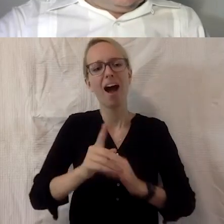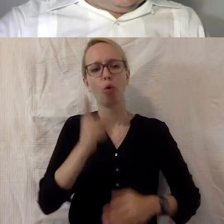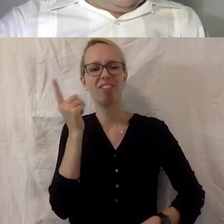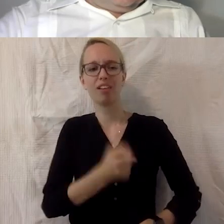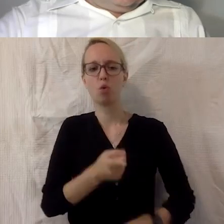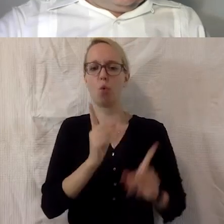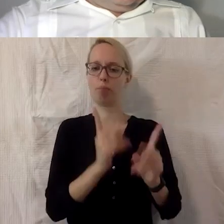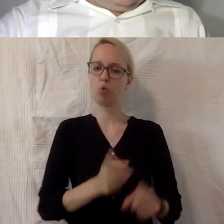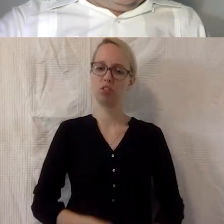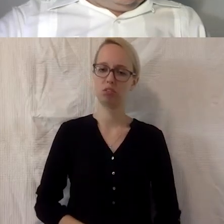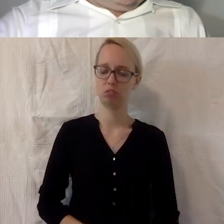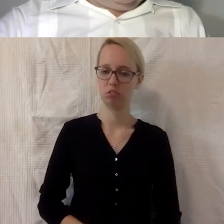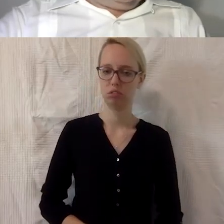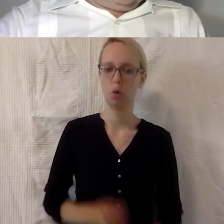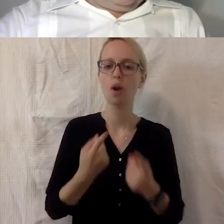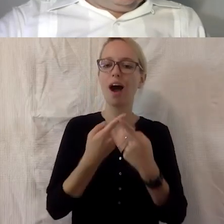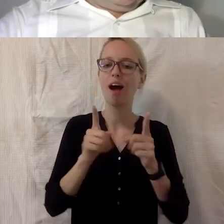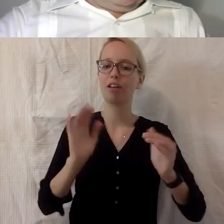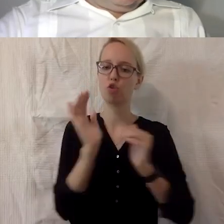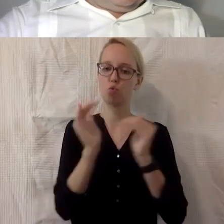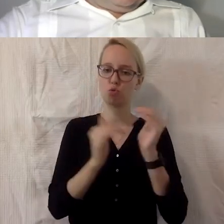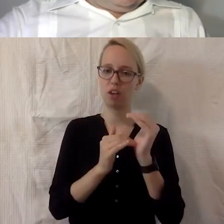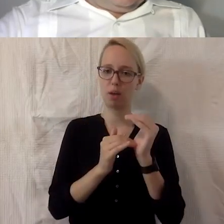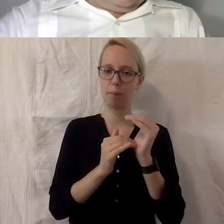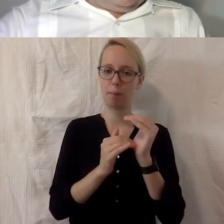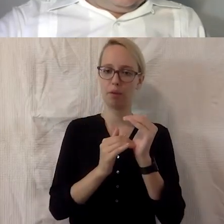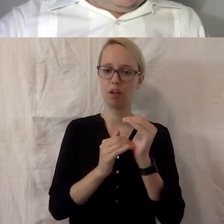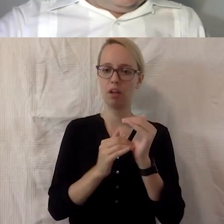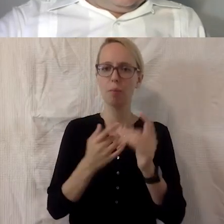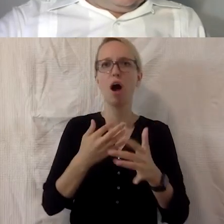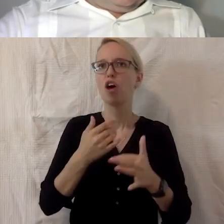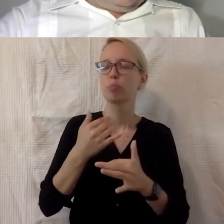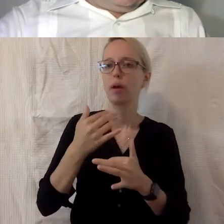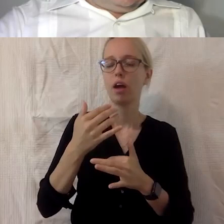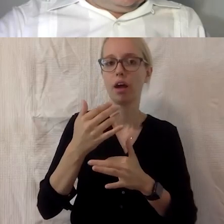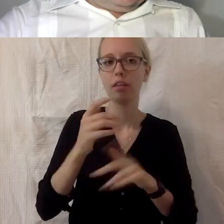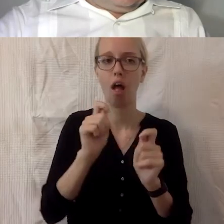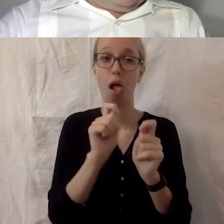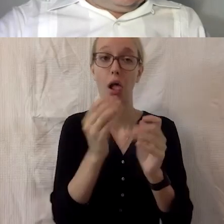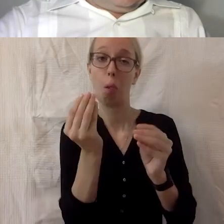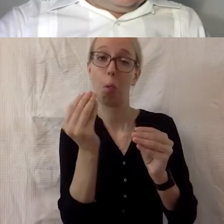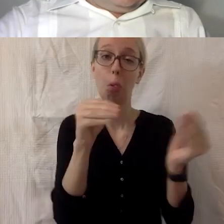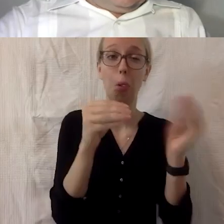Sanktionsmöglichkeiten und eine andere Systematik, damit nicht immer im Nachhinein die Barrierefreiheit irgendwie hingeburschtelt wird, weil nur wenn eben mehr Menschen